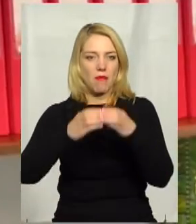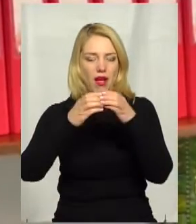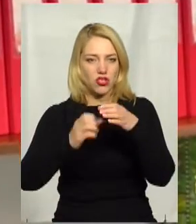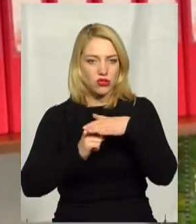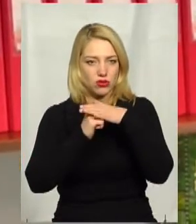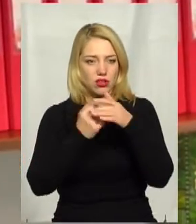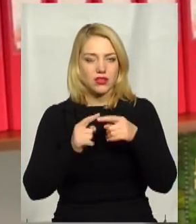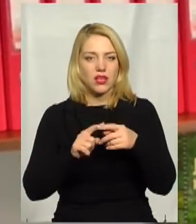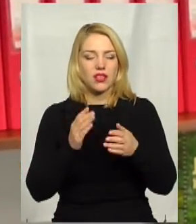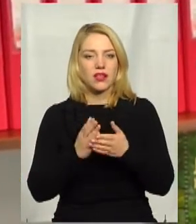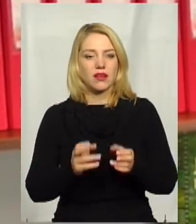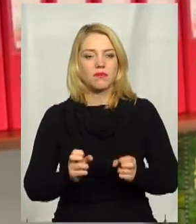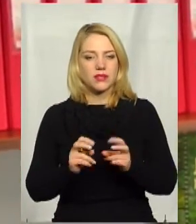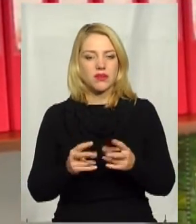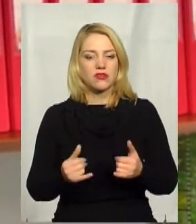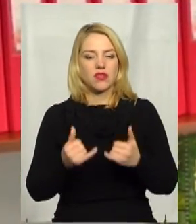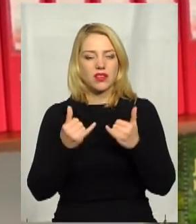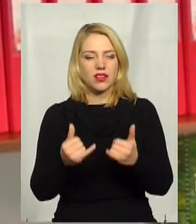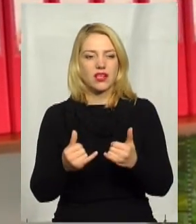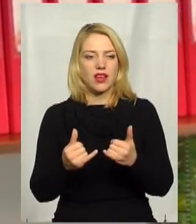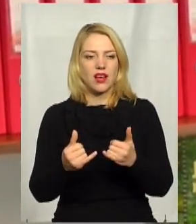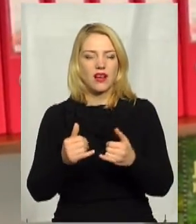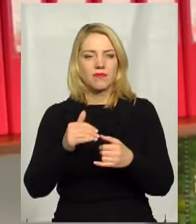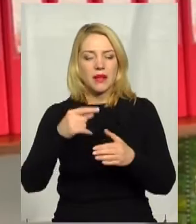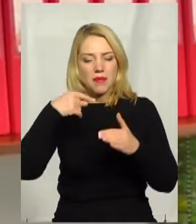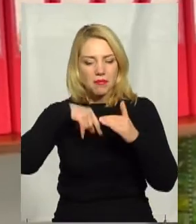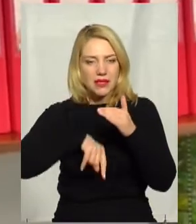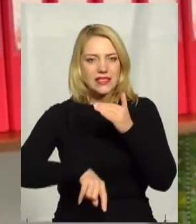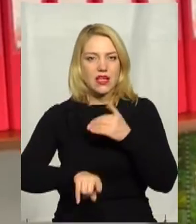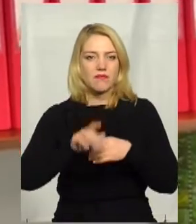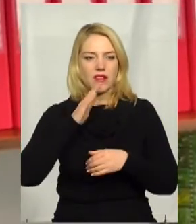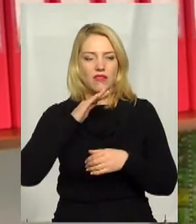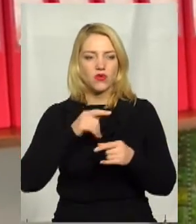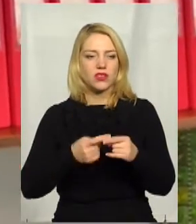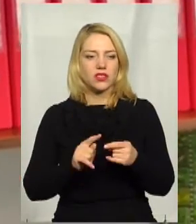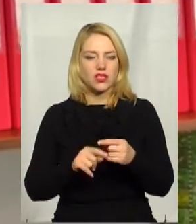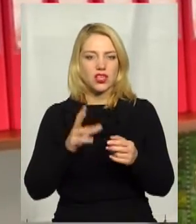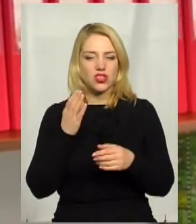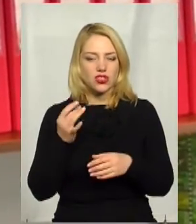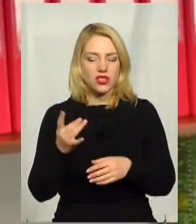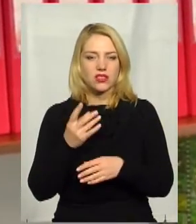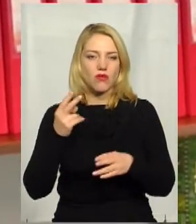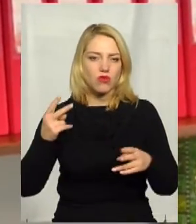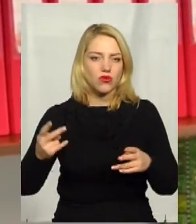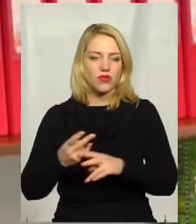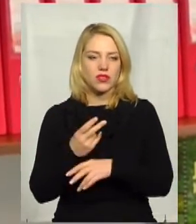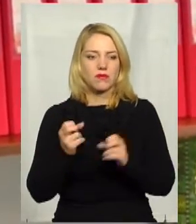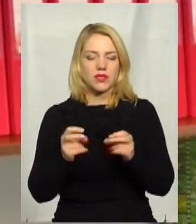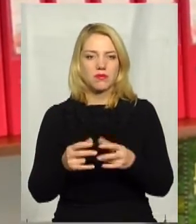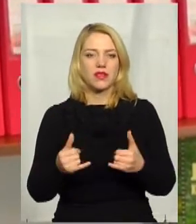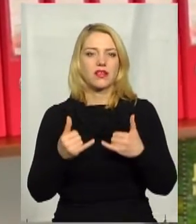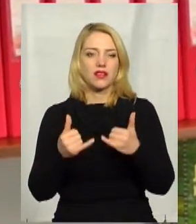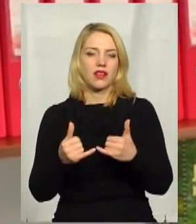також небезпечно для підземних водоносних горизонтів, і тому це ще подвоюється небезпека для навколишнього